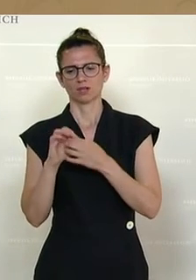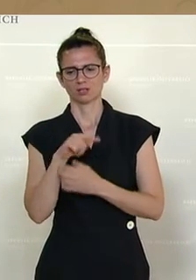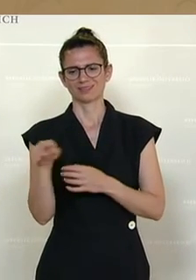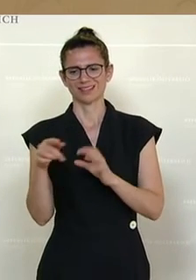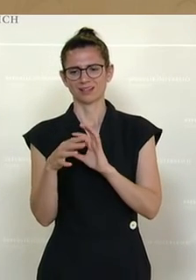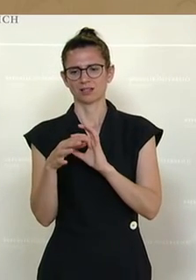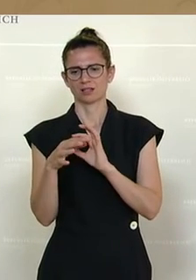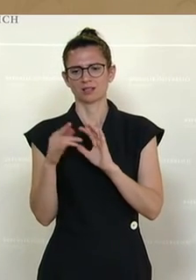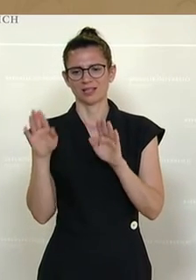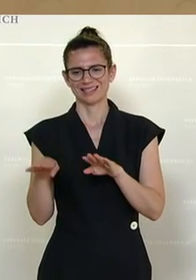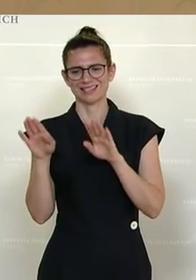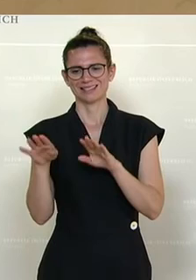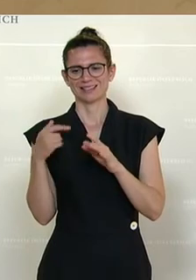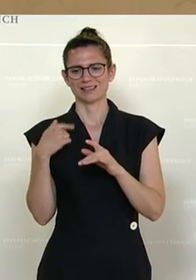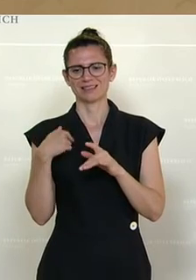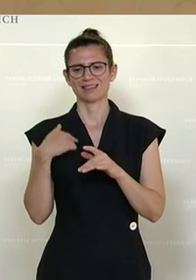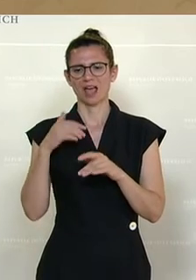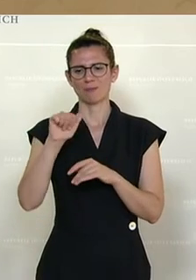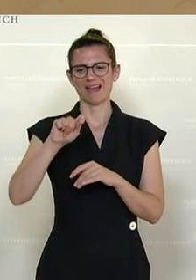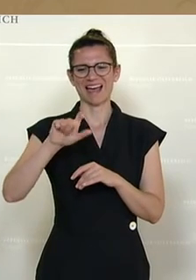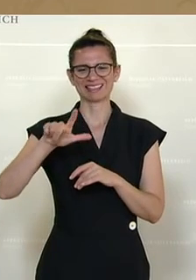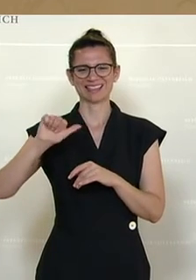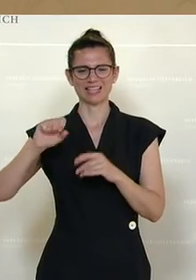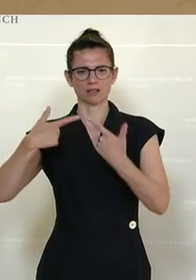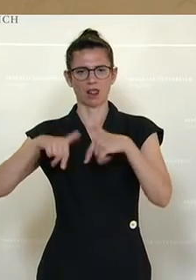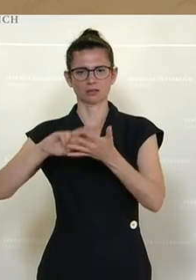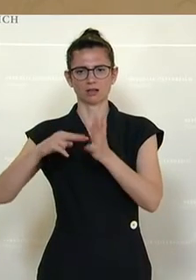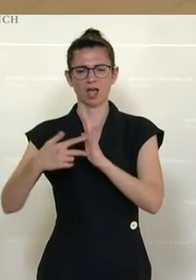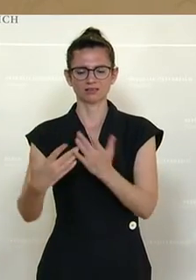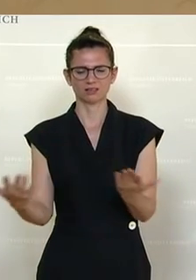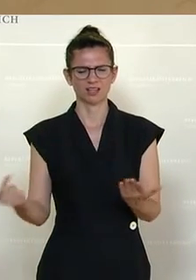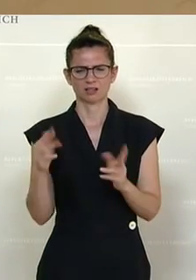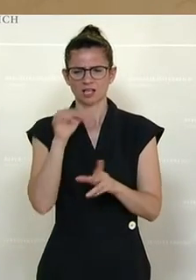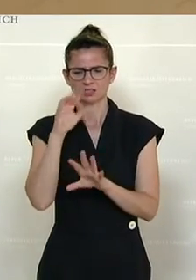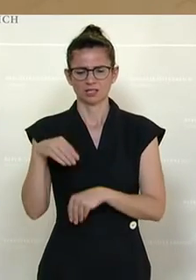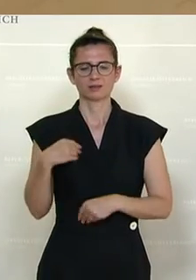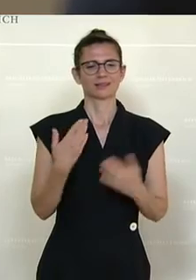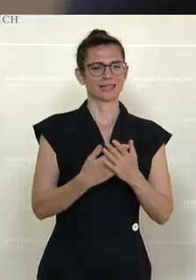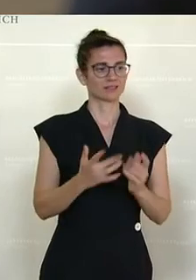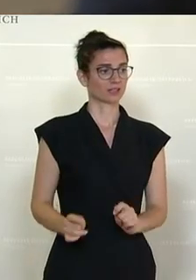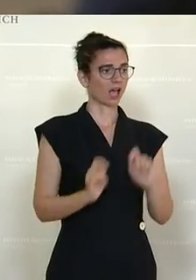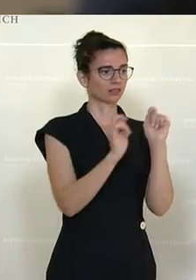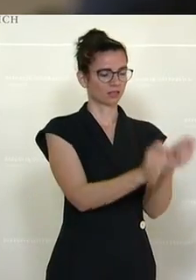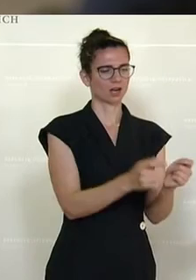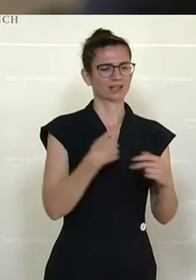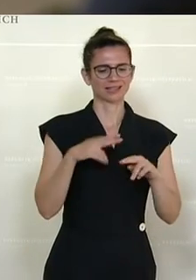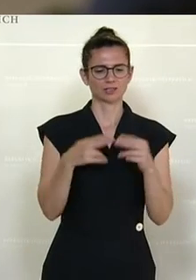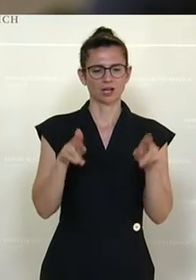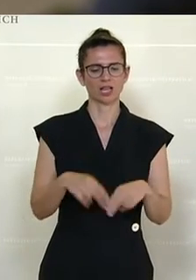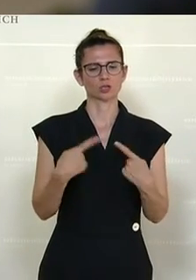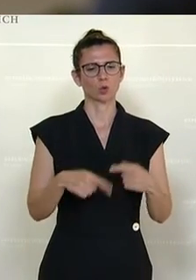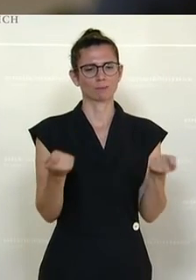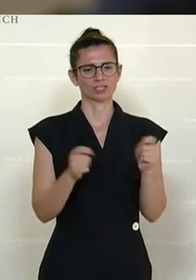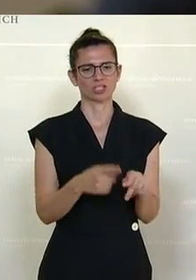Islamatlas, ist etwas, was so nicht hinzunehmen ist. Deshalb stellen wir auch einen Antrag. Der Nationalrat wollte